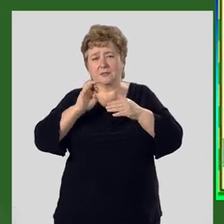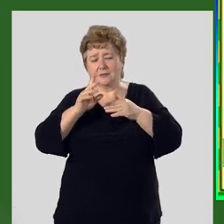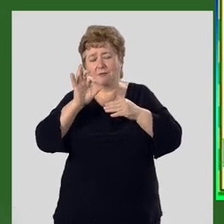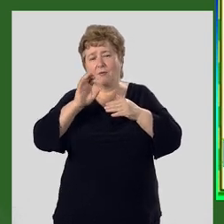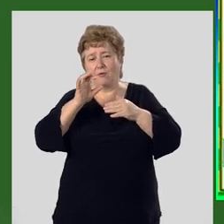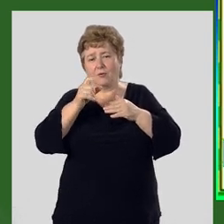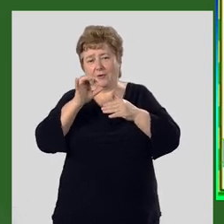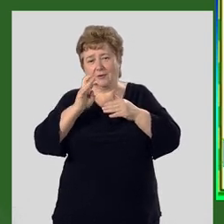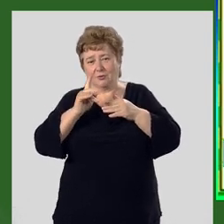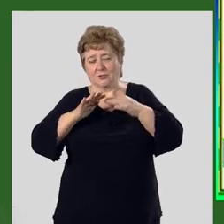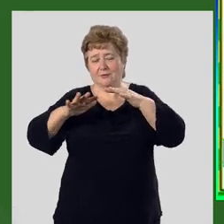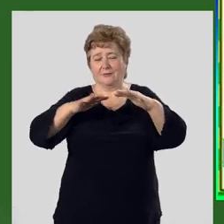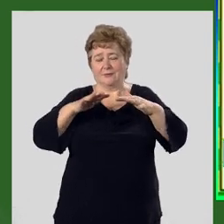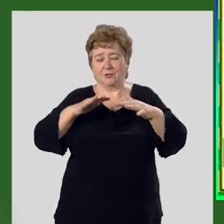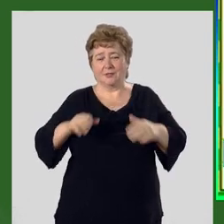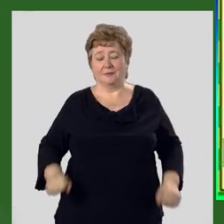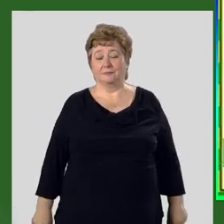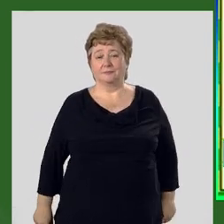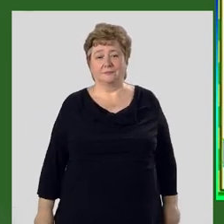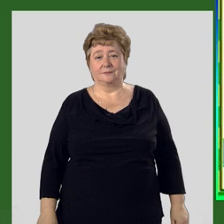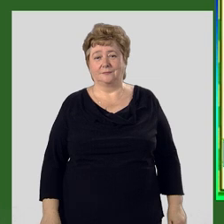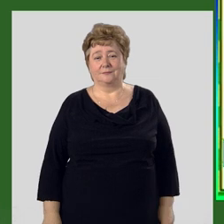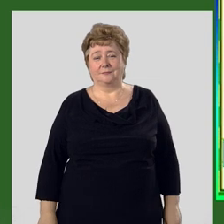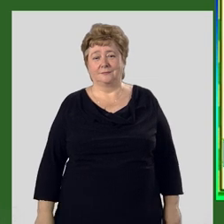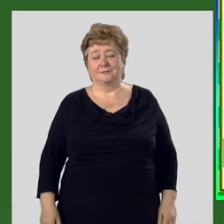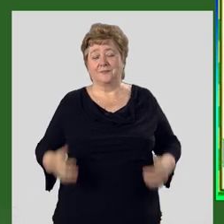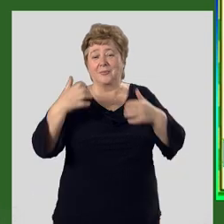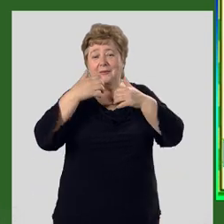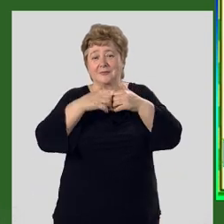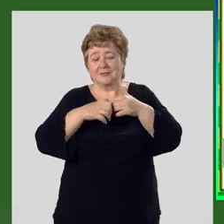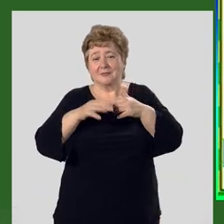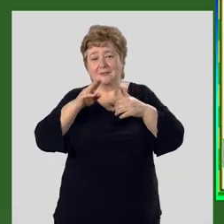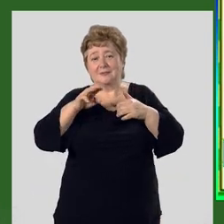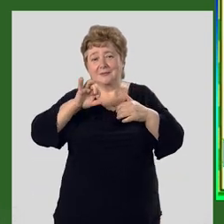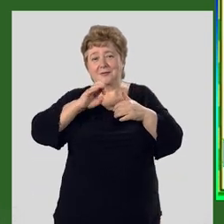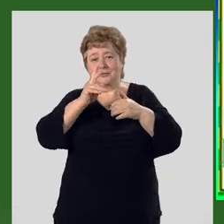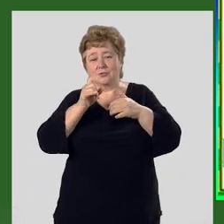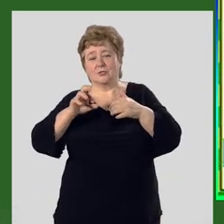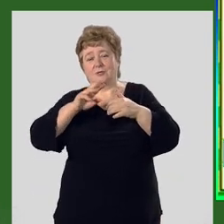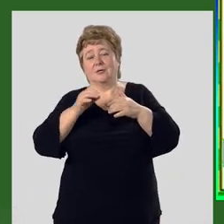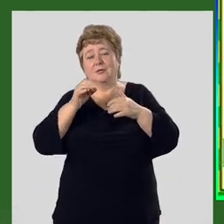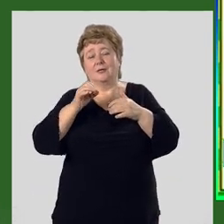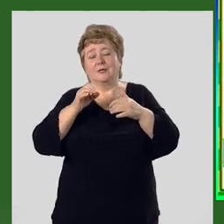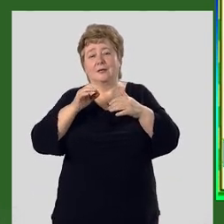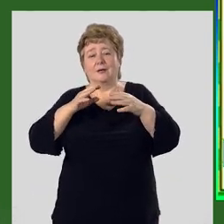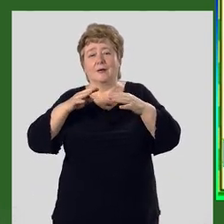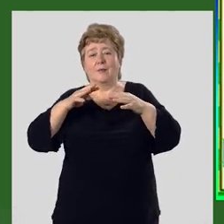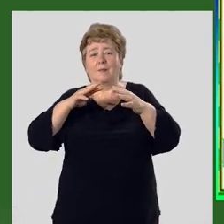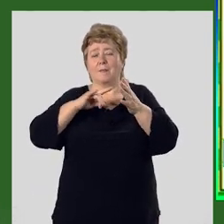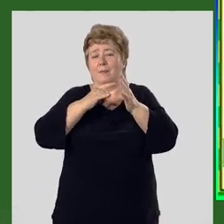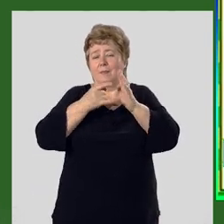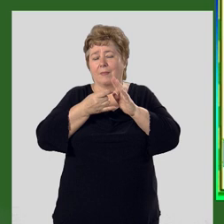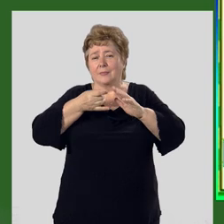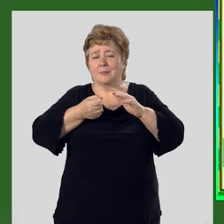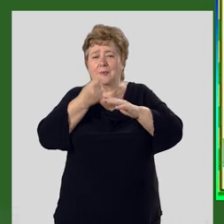орогенических движений. В Срединном Теньшане интрузивный магматизм